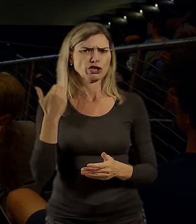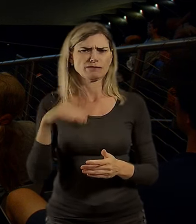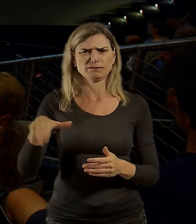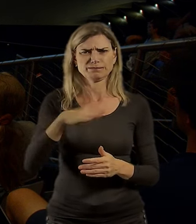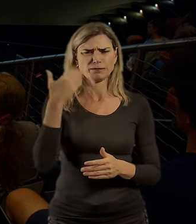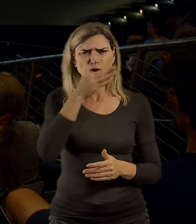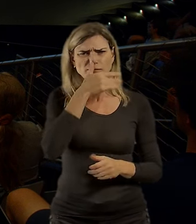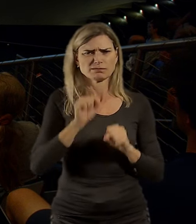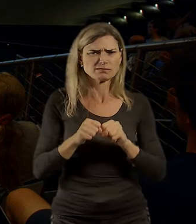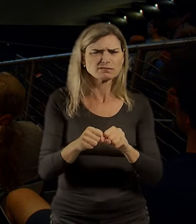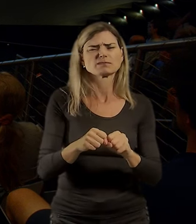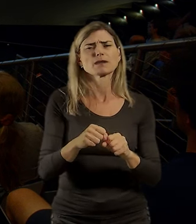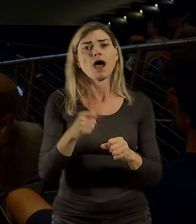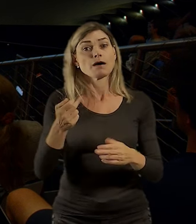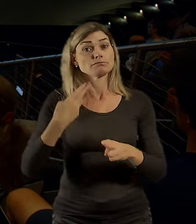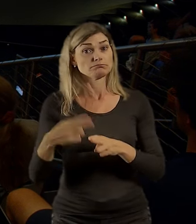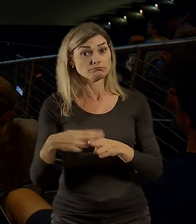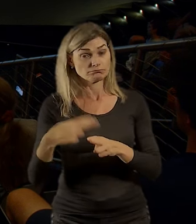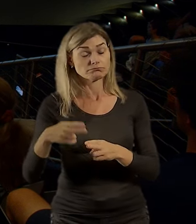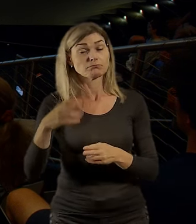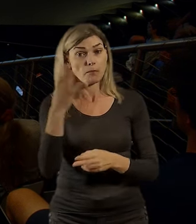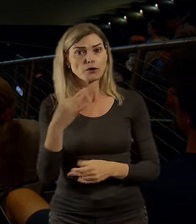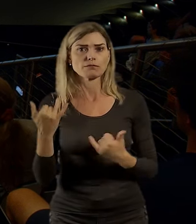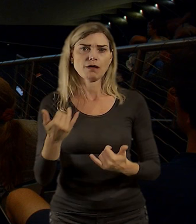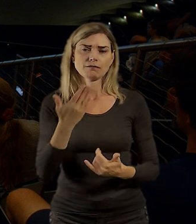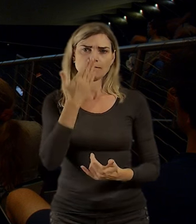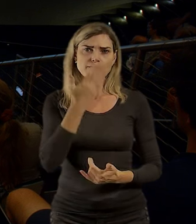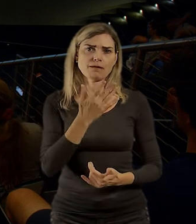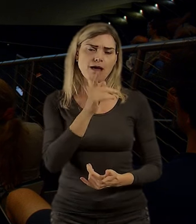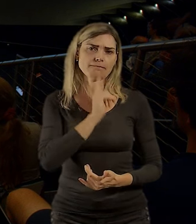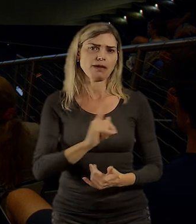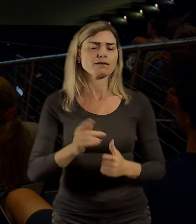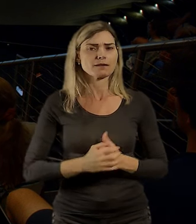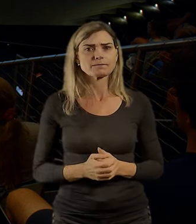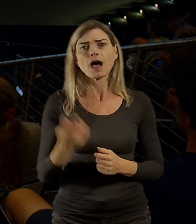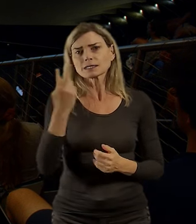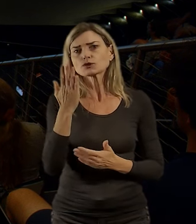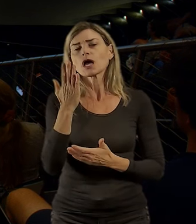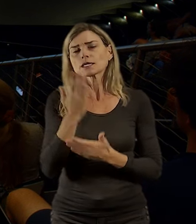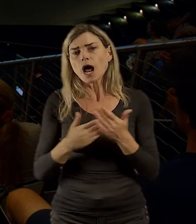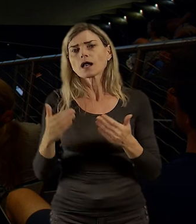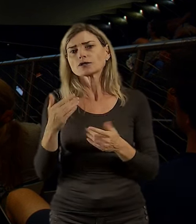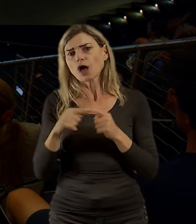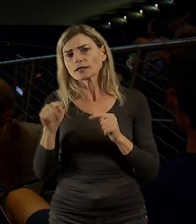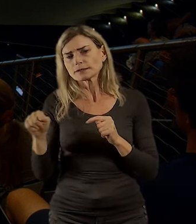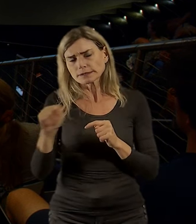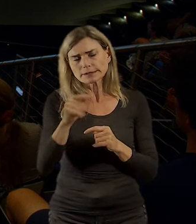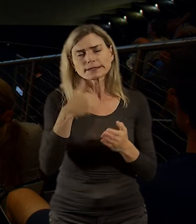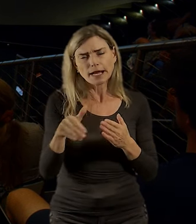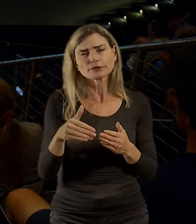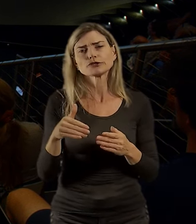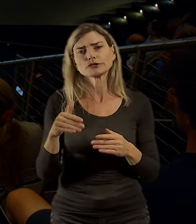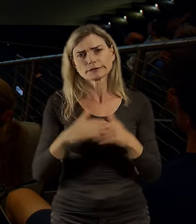úplně vábně. Ale obecně zlepšujeme cykloinfrastrukturu i v dalších částech města, třeba tady v